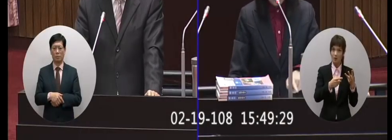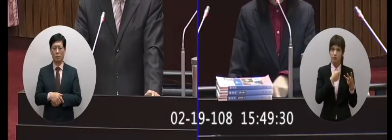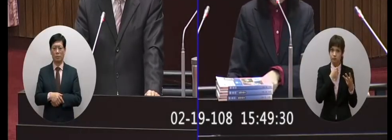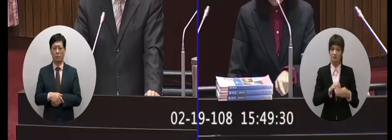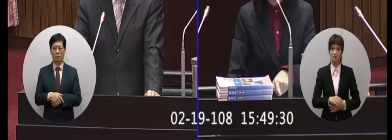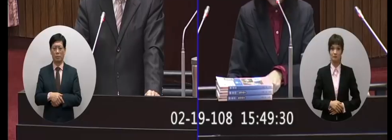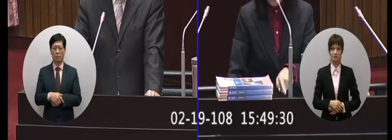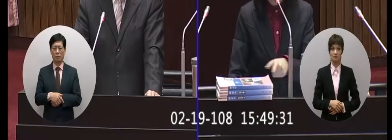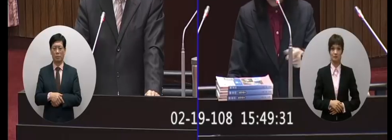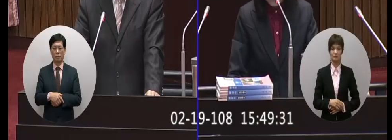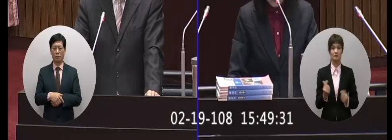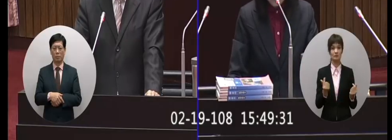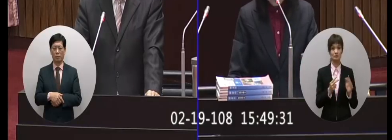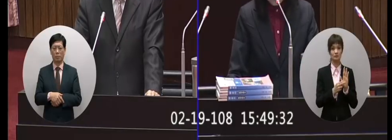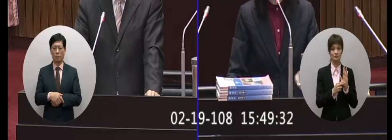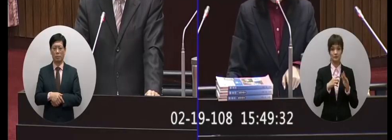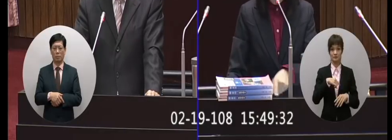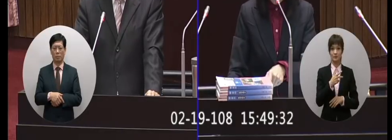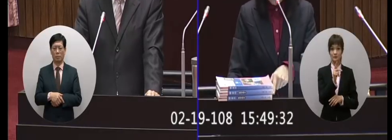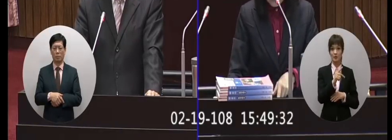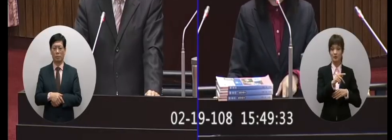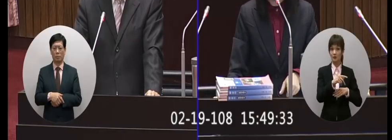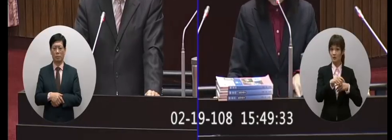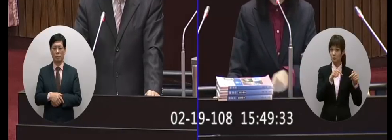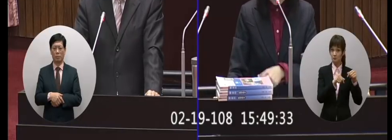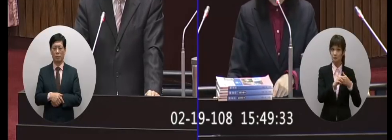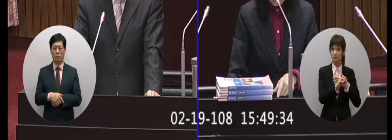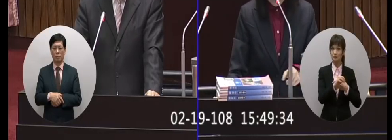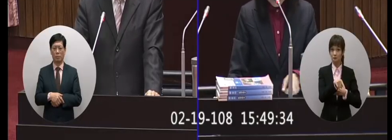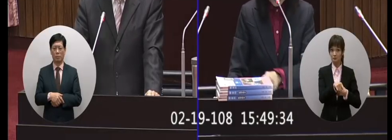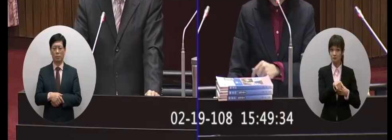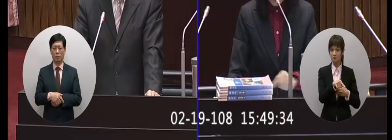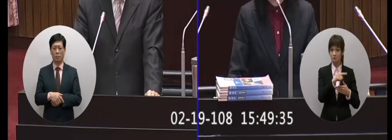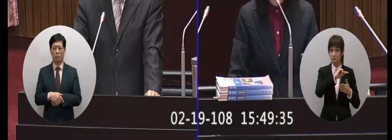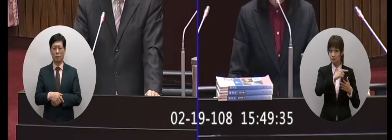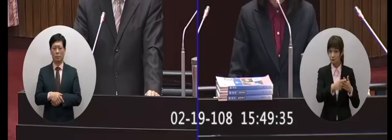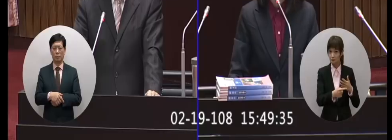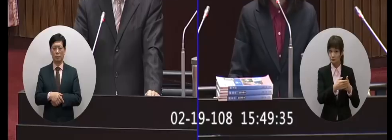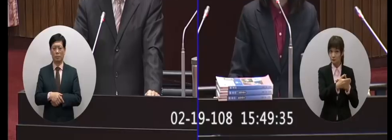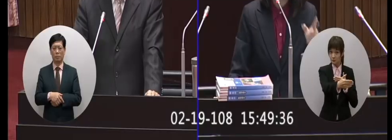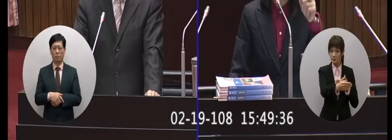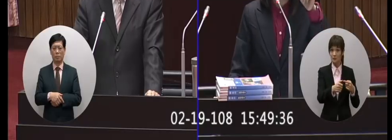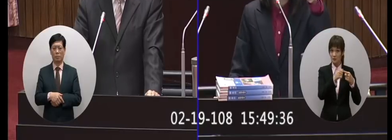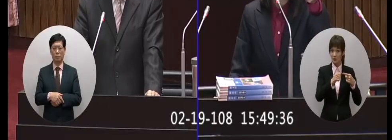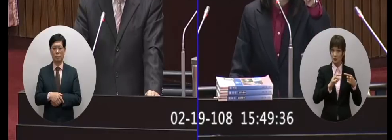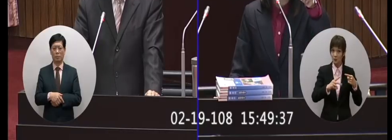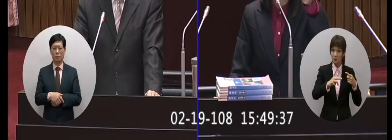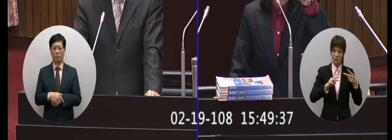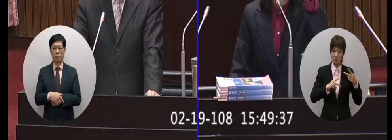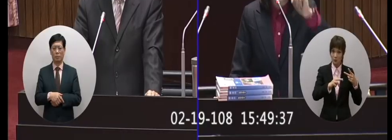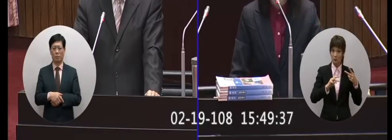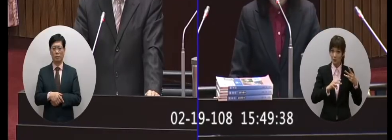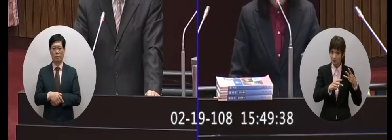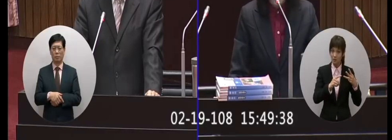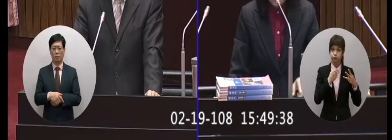剛剛講好你看到保險往下流程來說一修二修三修我就算